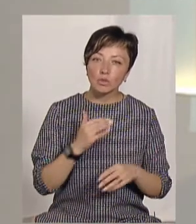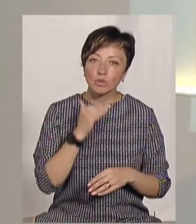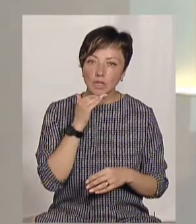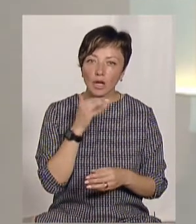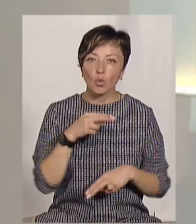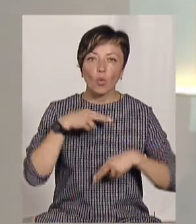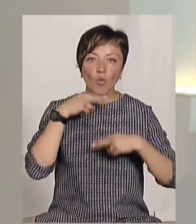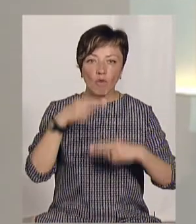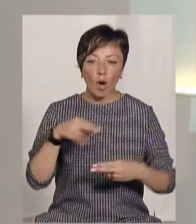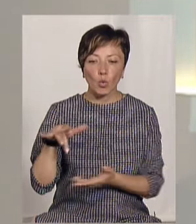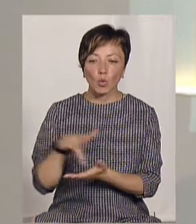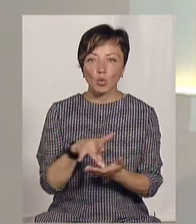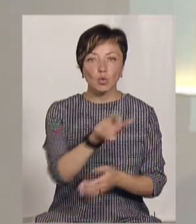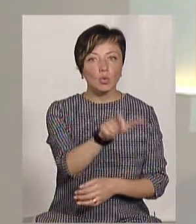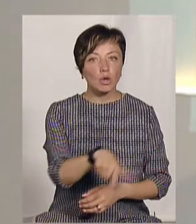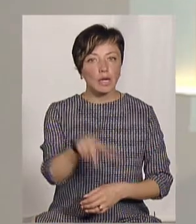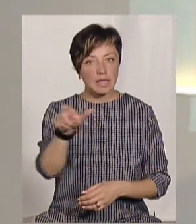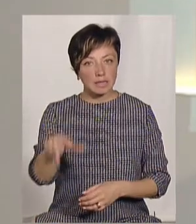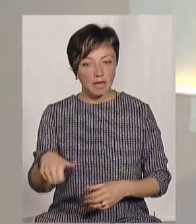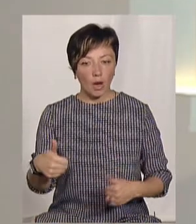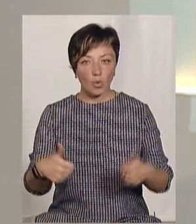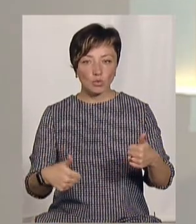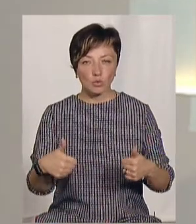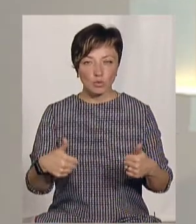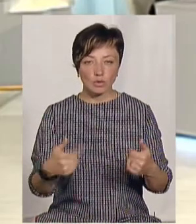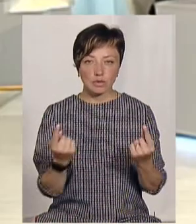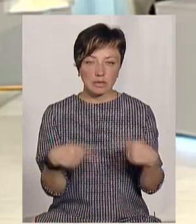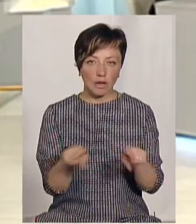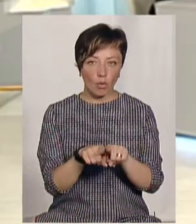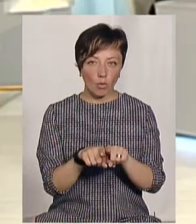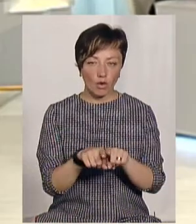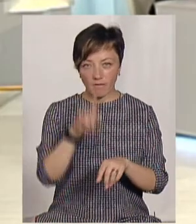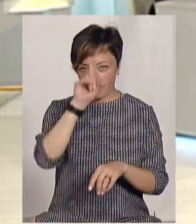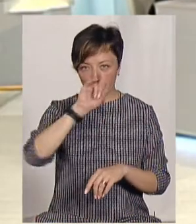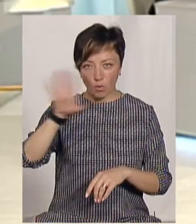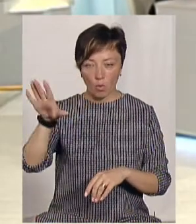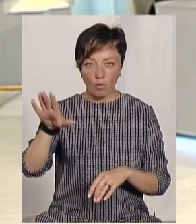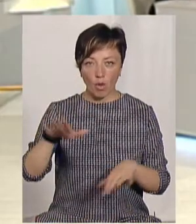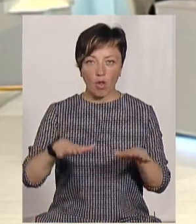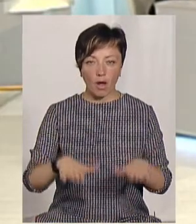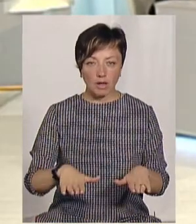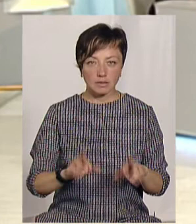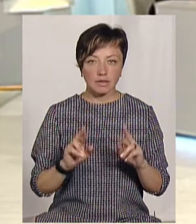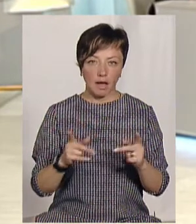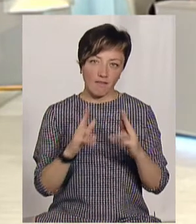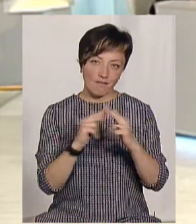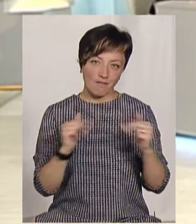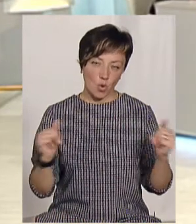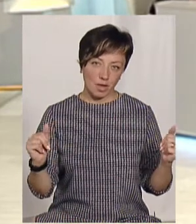туристів, конкуруючи з такою відомою локацією